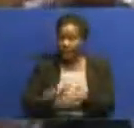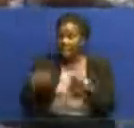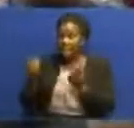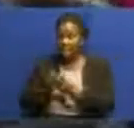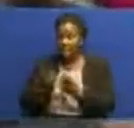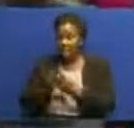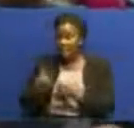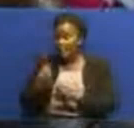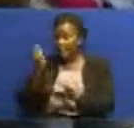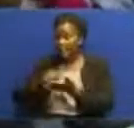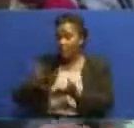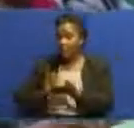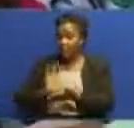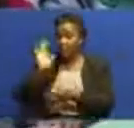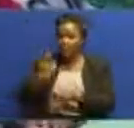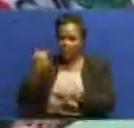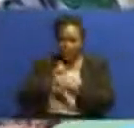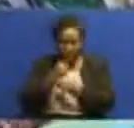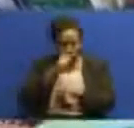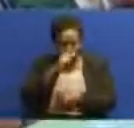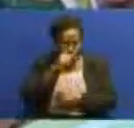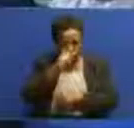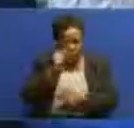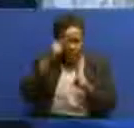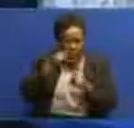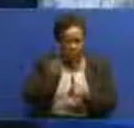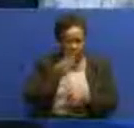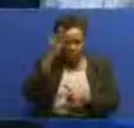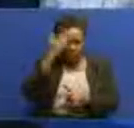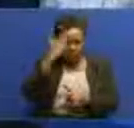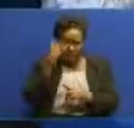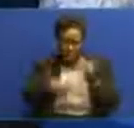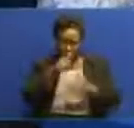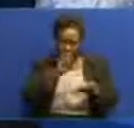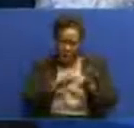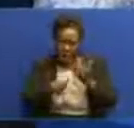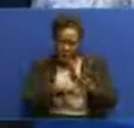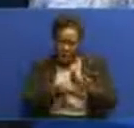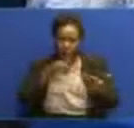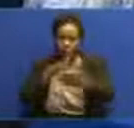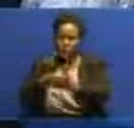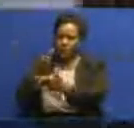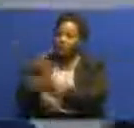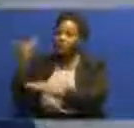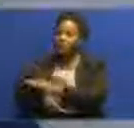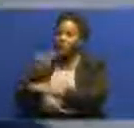ofisi yake inafanya uchunguzi. Iliku baini viongozi ono kwa minsha zoezi la ukusanyaji mapato.